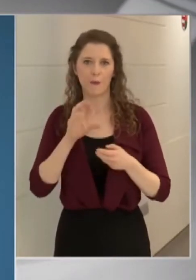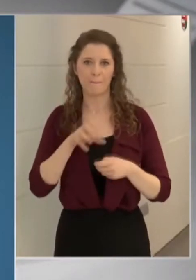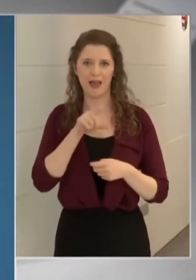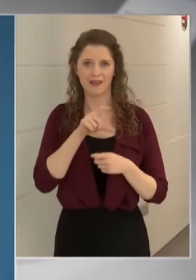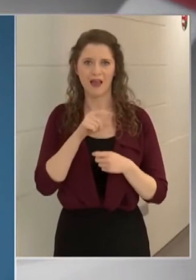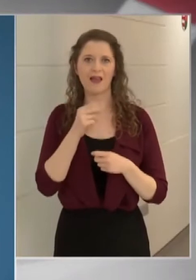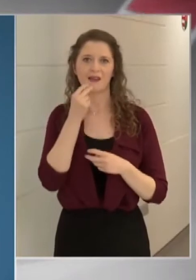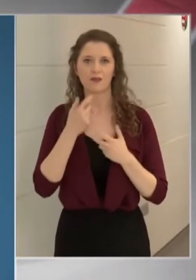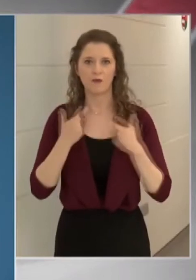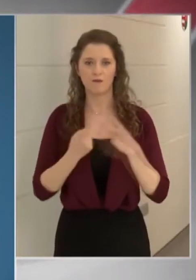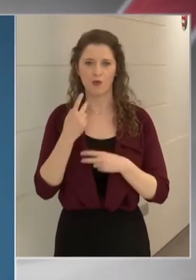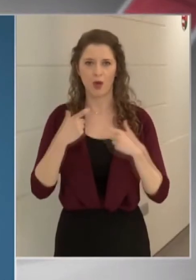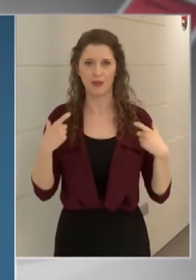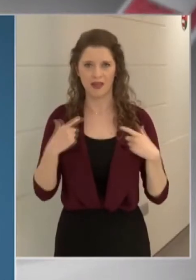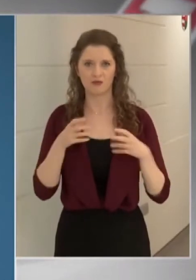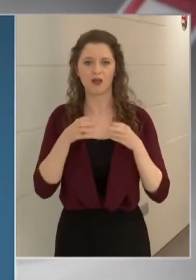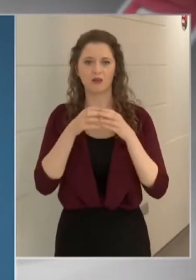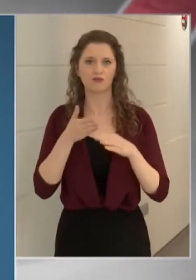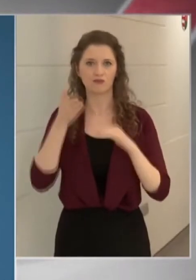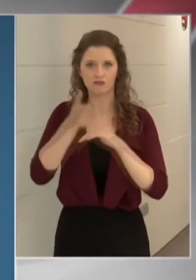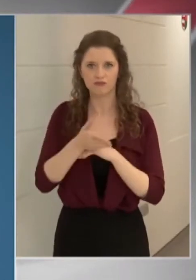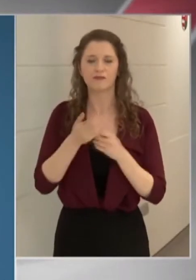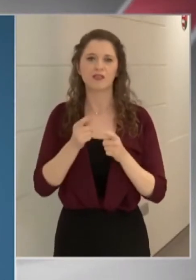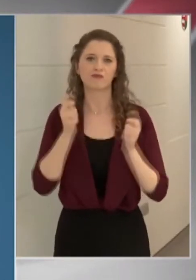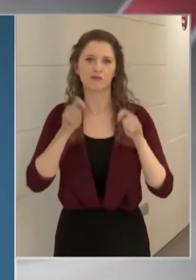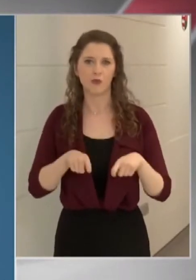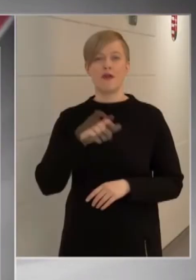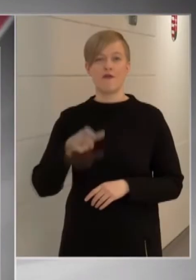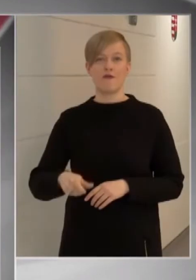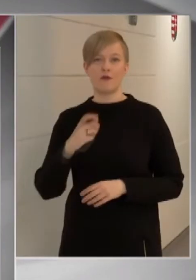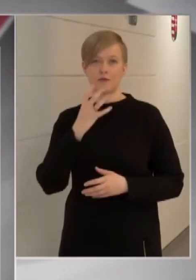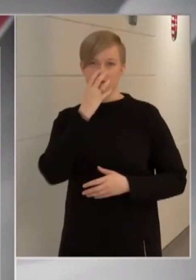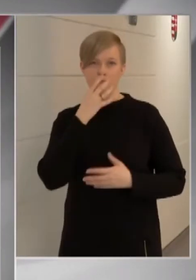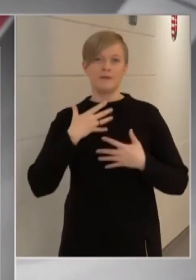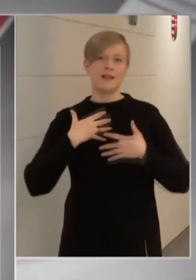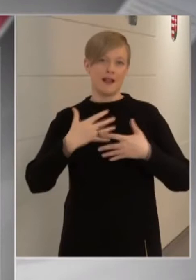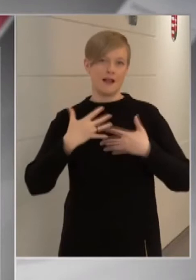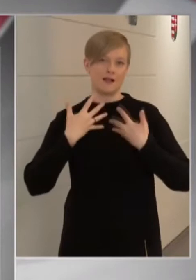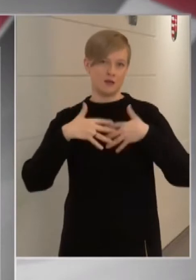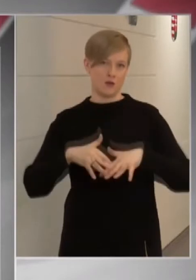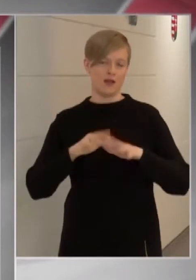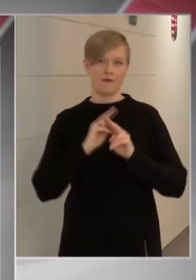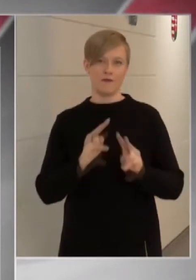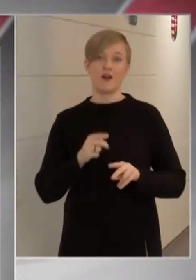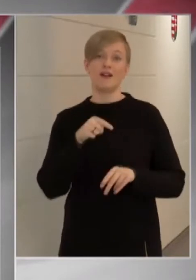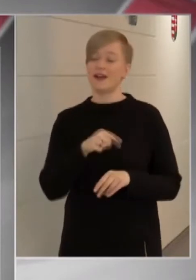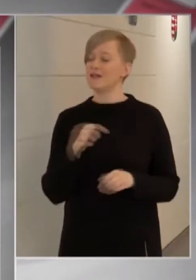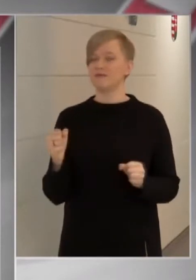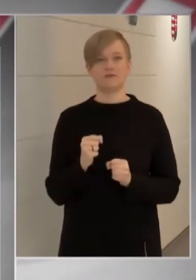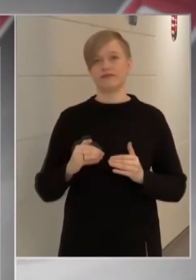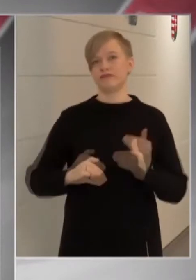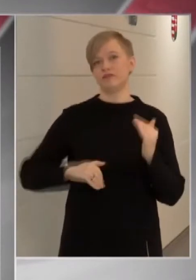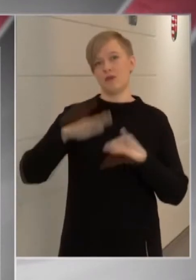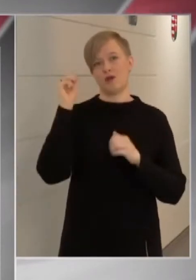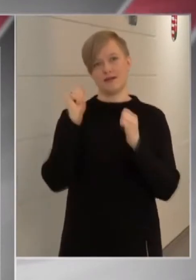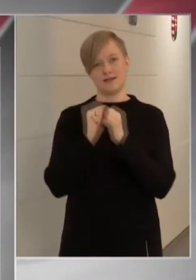szolgáltó teljesítő rendőreink az üzlet ideiglenes bezárásáról hoztak döntést. Járványügyi adatok kapcsán megtudtuk, az elmúlt 24 órában,